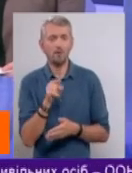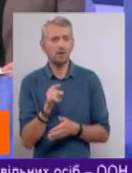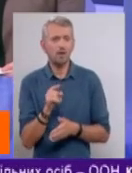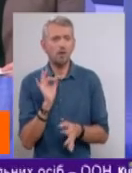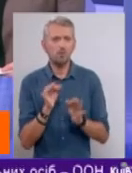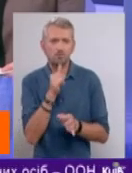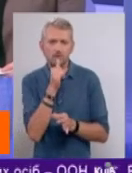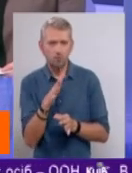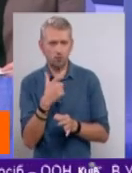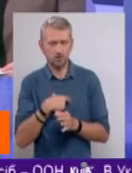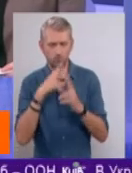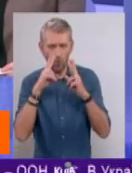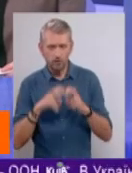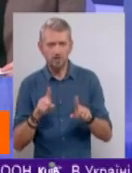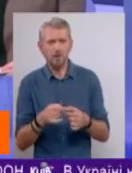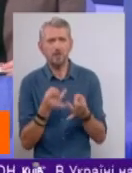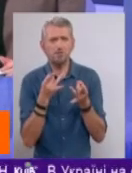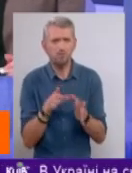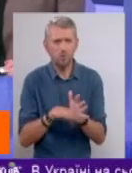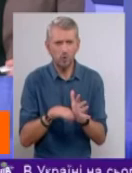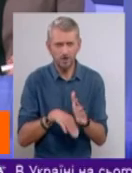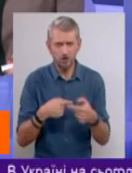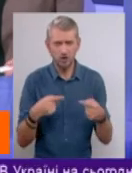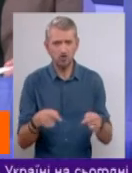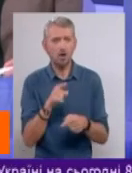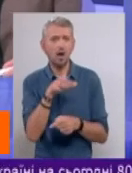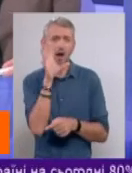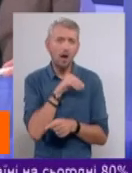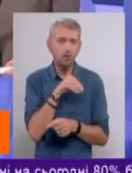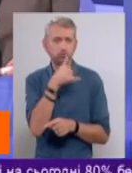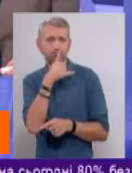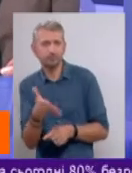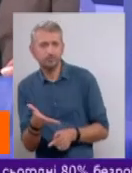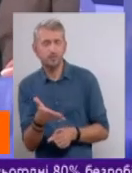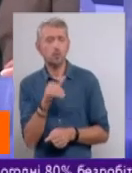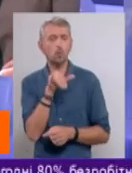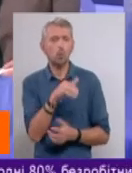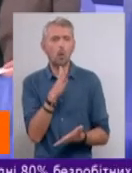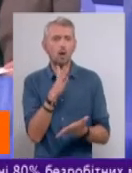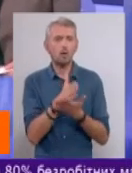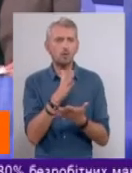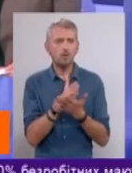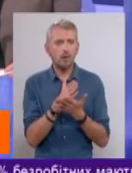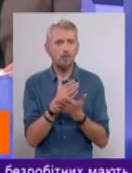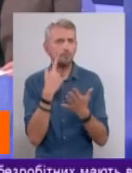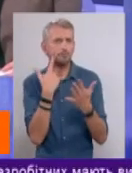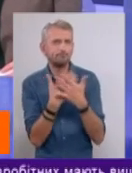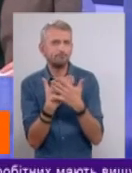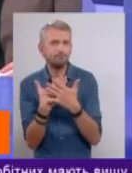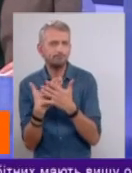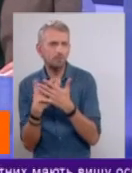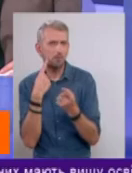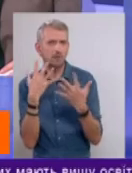не може себе оцінити навіть в простіших речах, чи він здатний це зробити, чи ні. У нього є ареол того, що він уже це